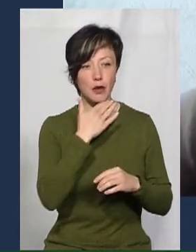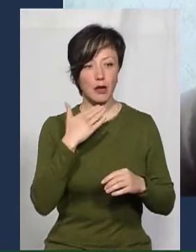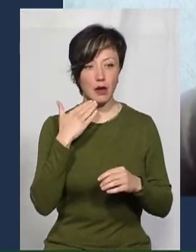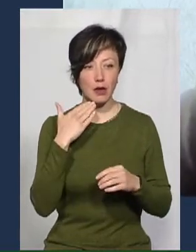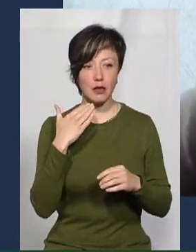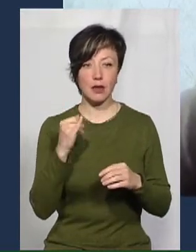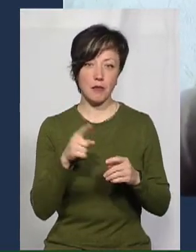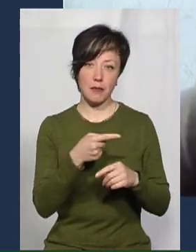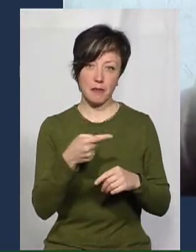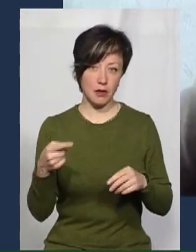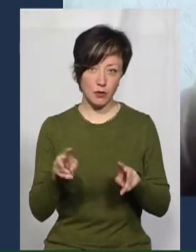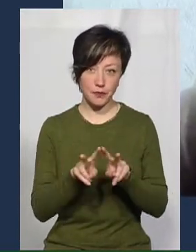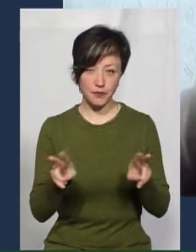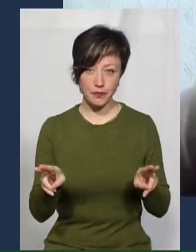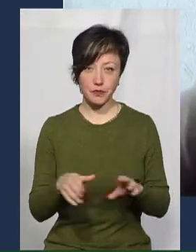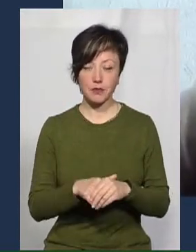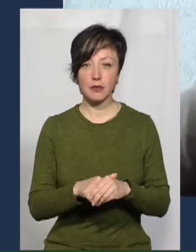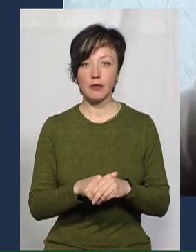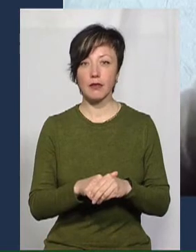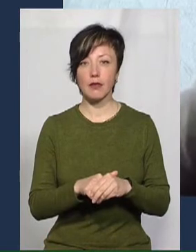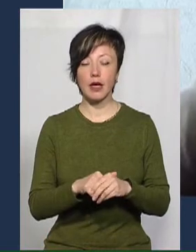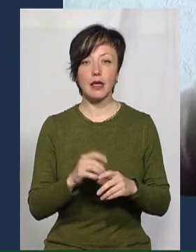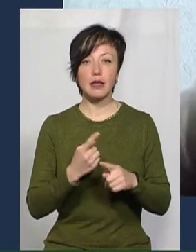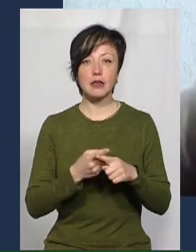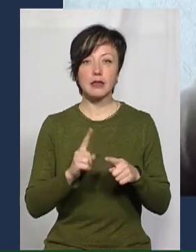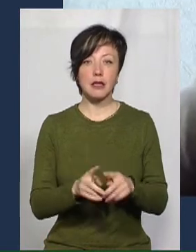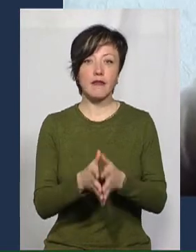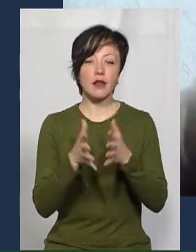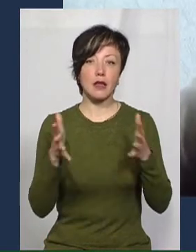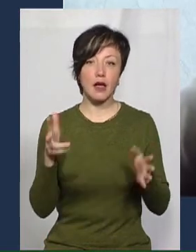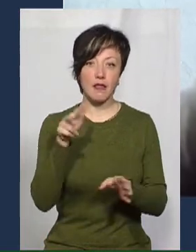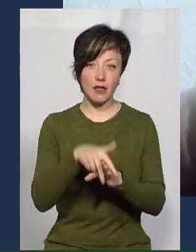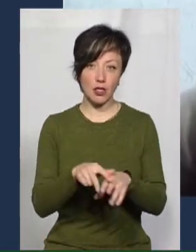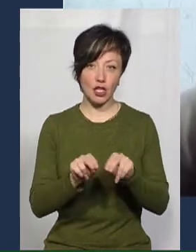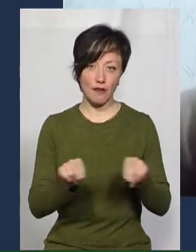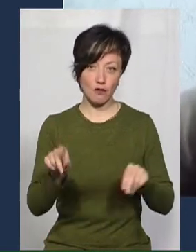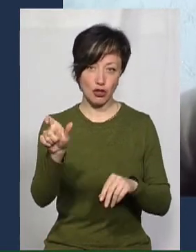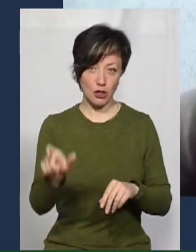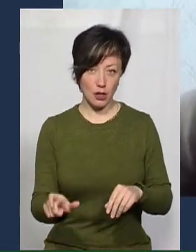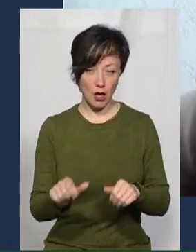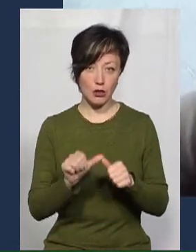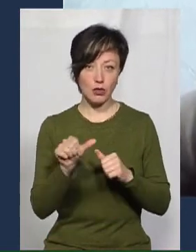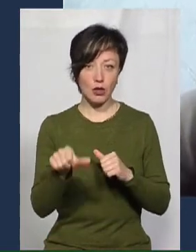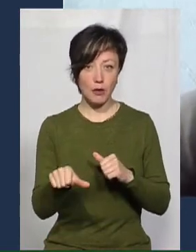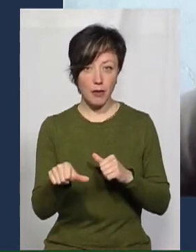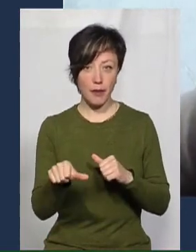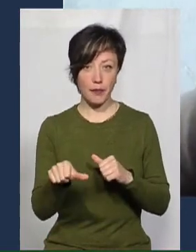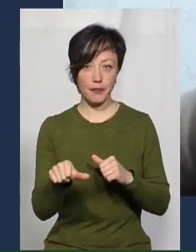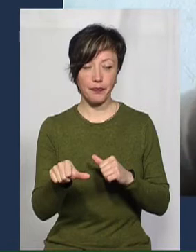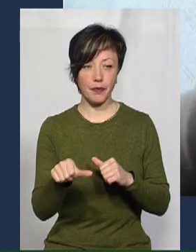велика кількість мінусів. Зокрема, перший мінус – це надзвичайно велике навантаження навчителя. Зокрема, от, наприклад,